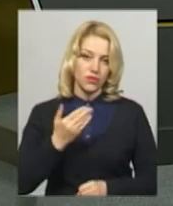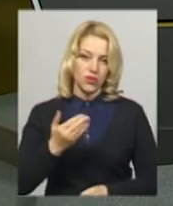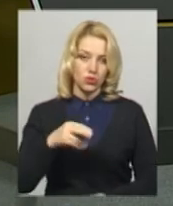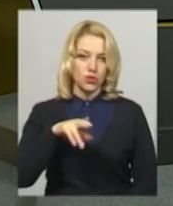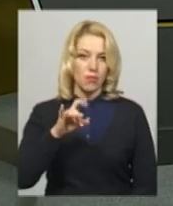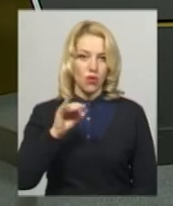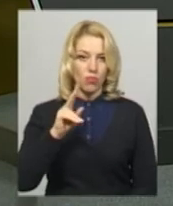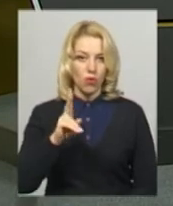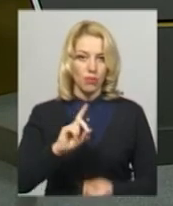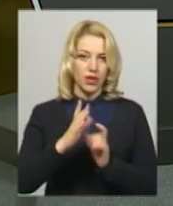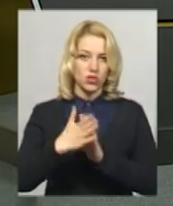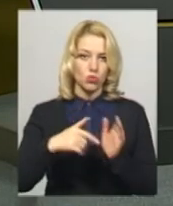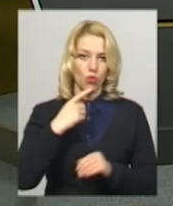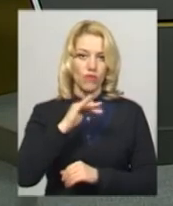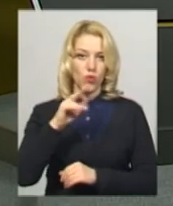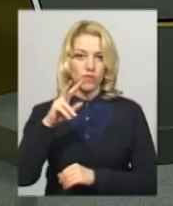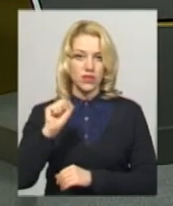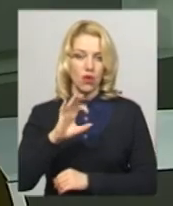диктор жестової мови Оксана Фіновська.